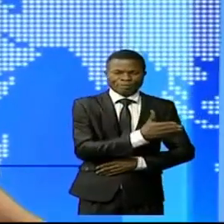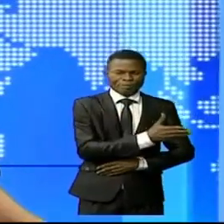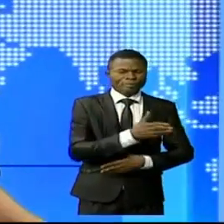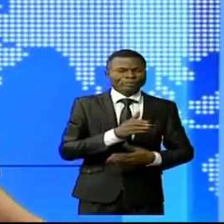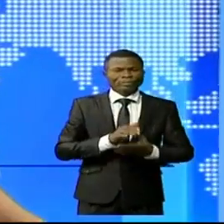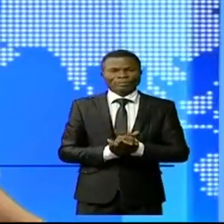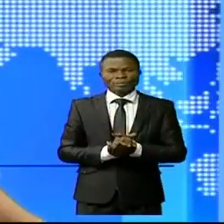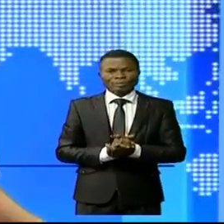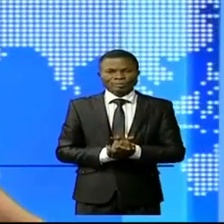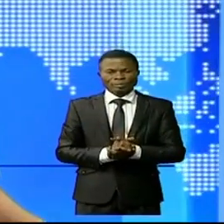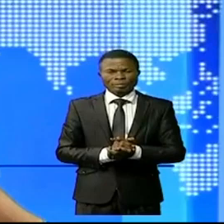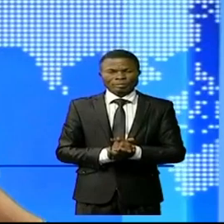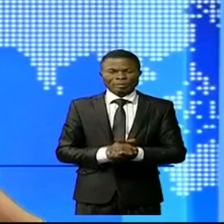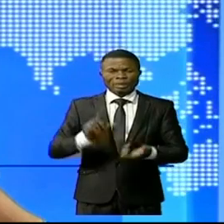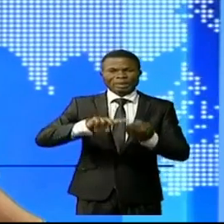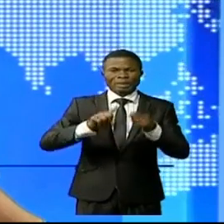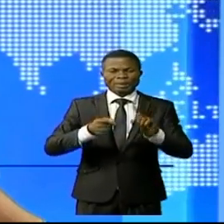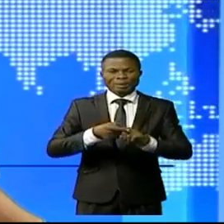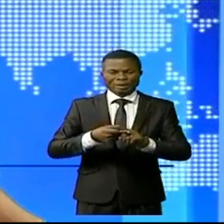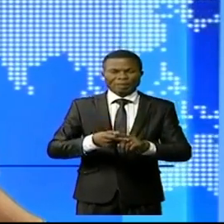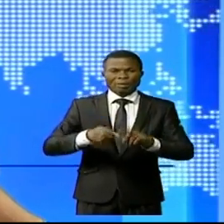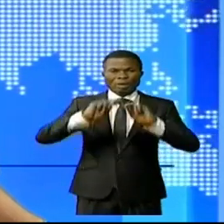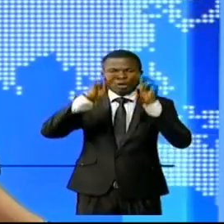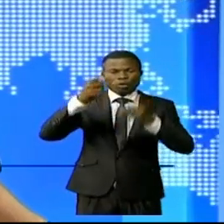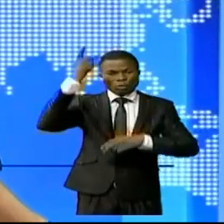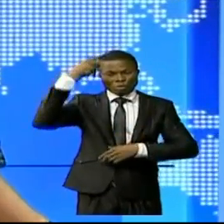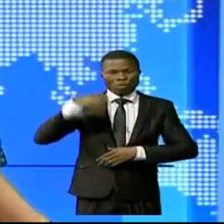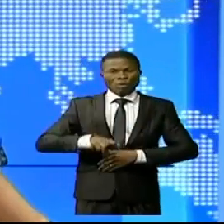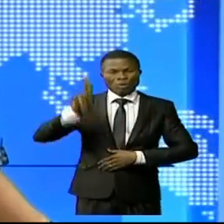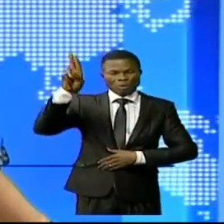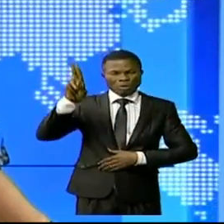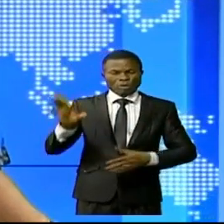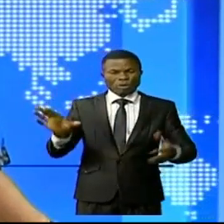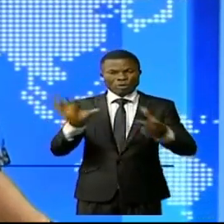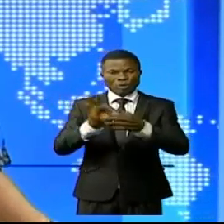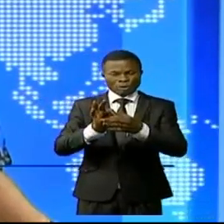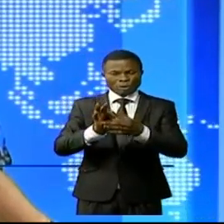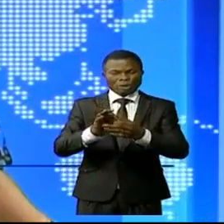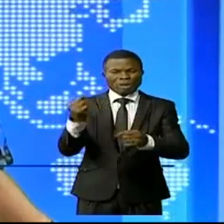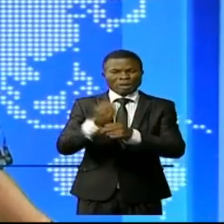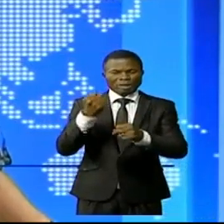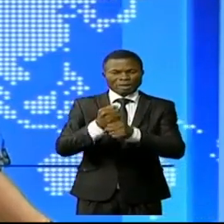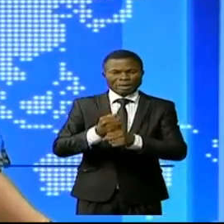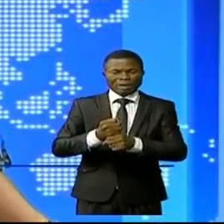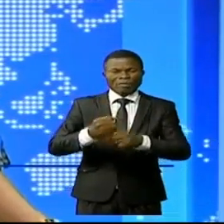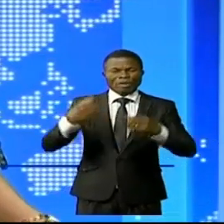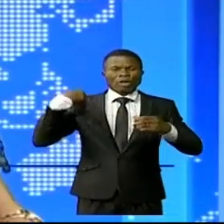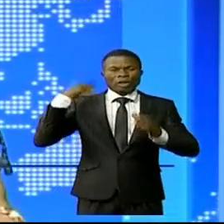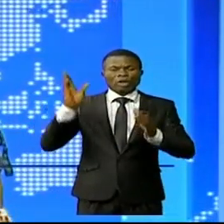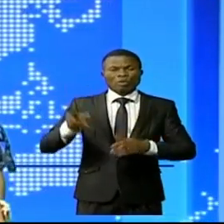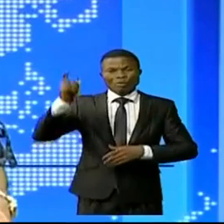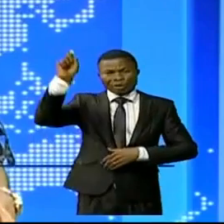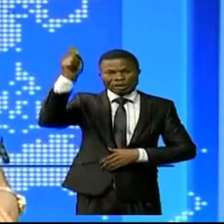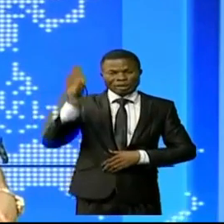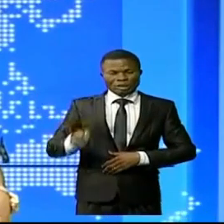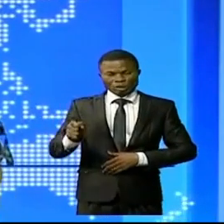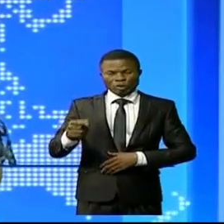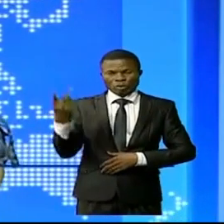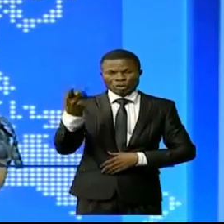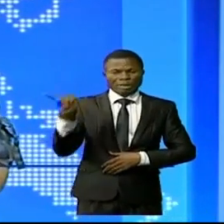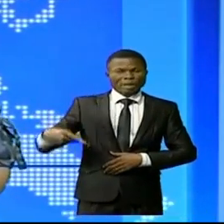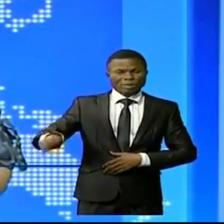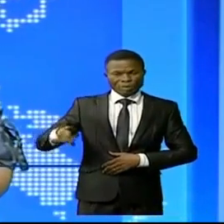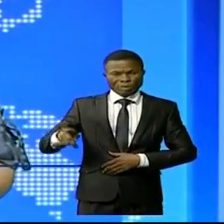Les alliés de l'IDPS se mobilisent autour de l'état de siège et apportent leur soutien à la coalition RDC